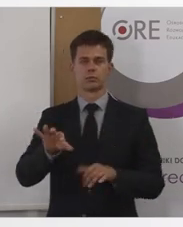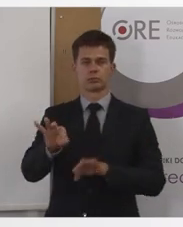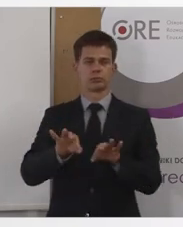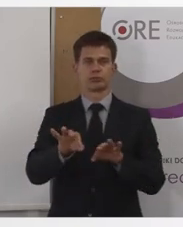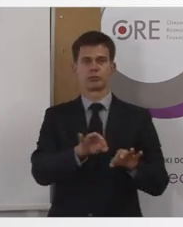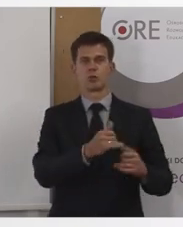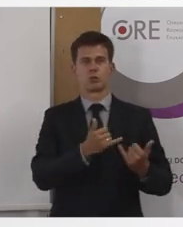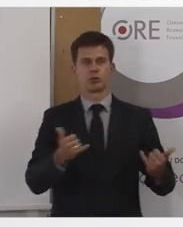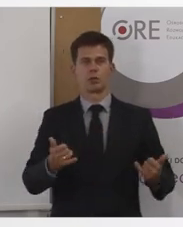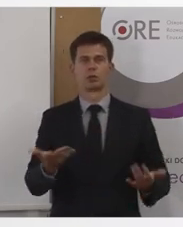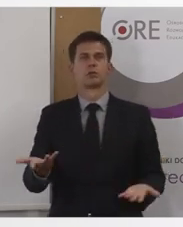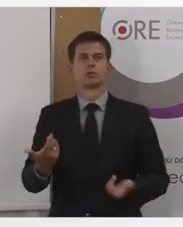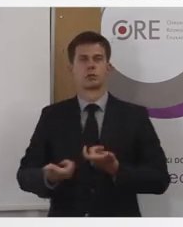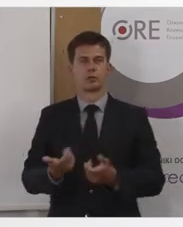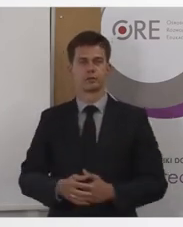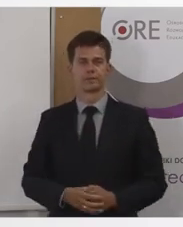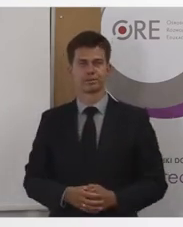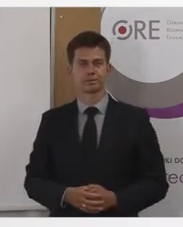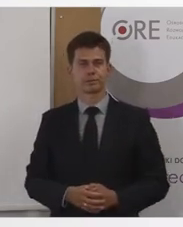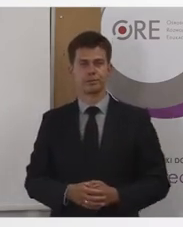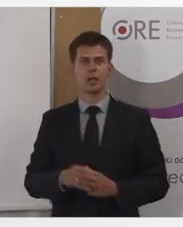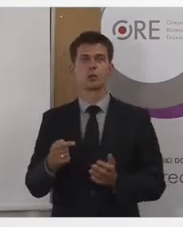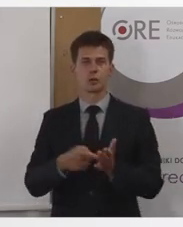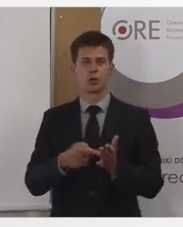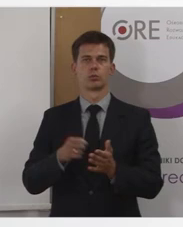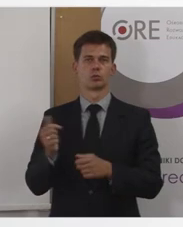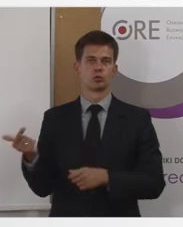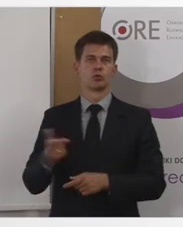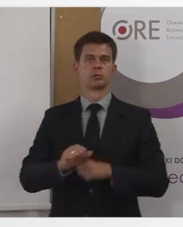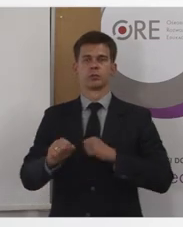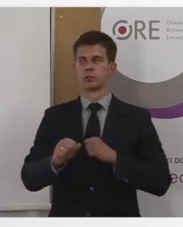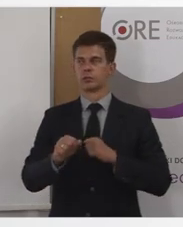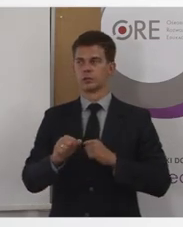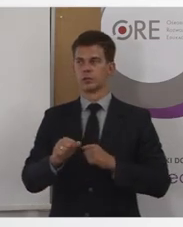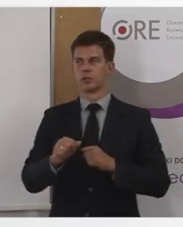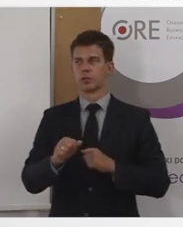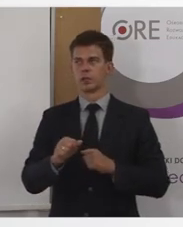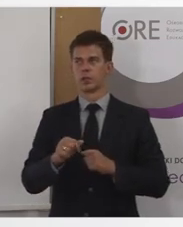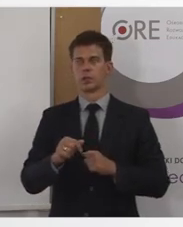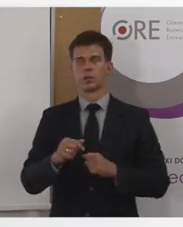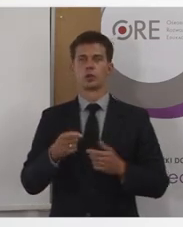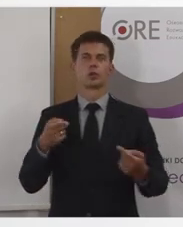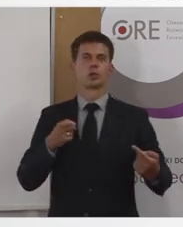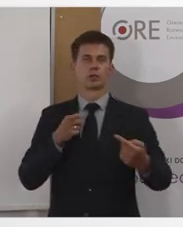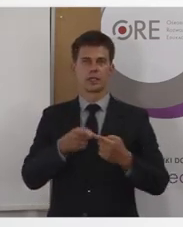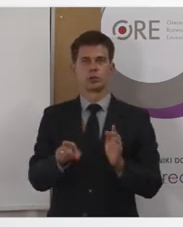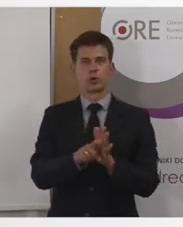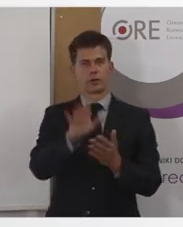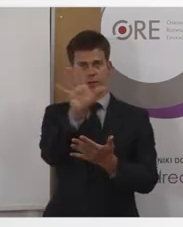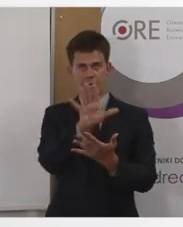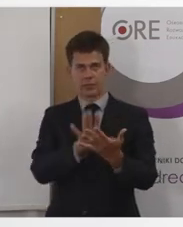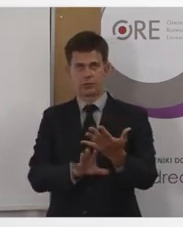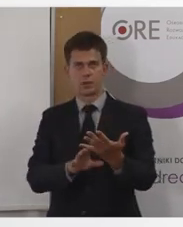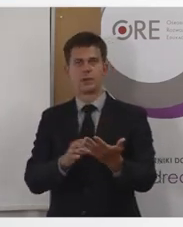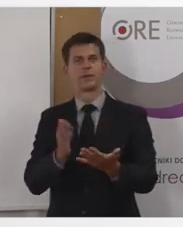im komputerem, to właśnie zastosowanie tej wytycznej związanej z dostępnością za pomocą